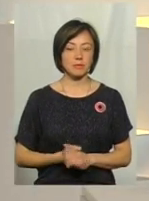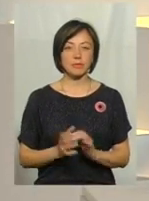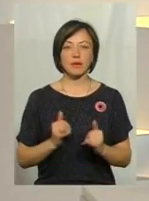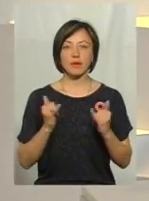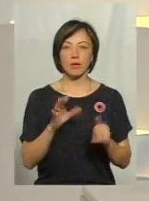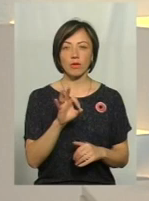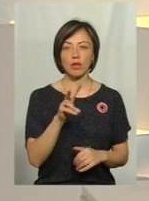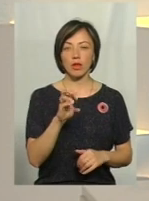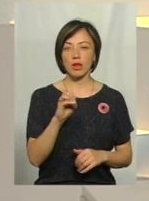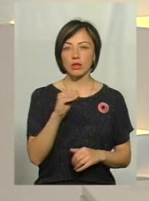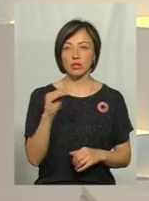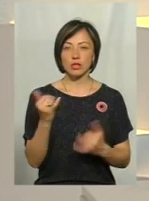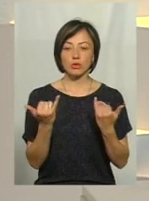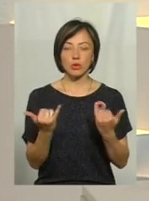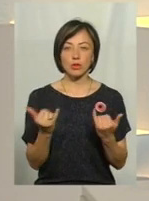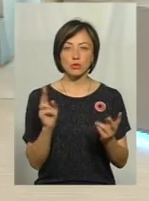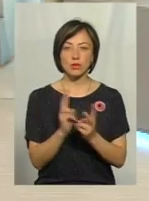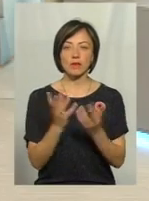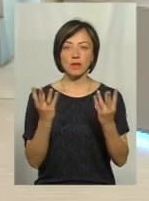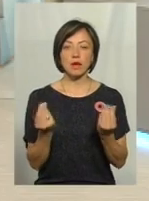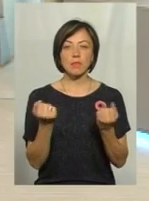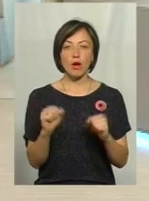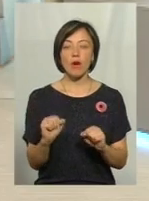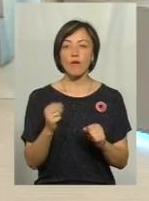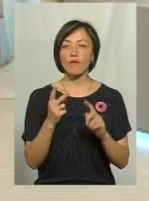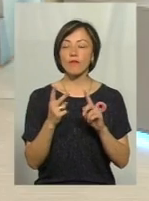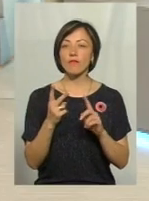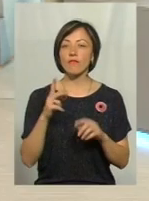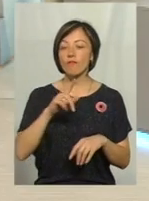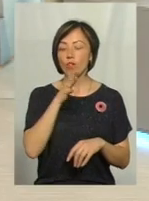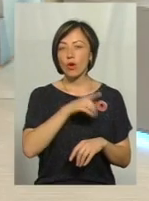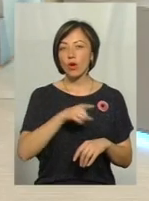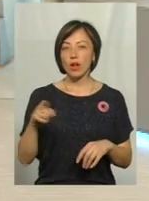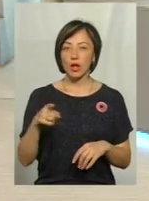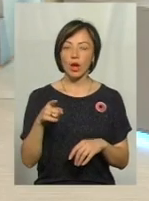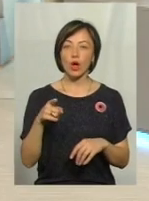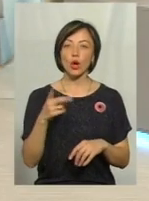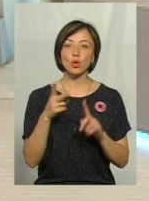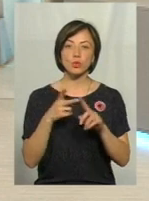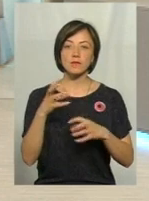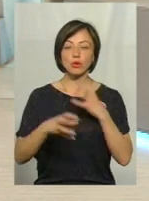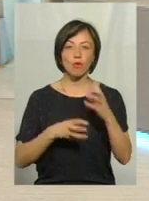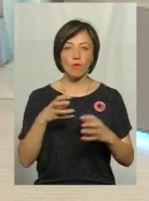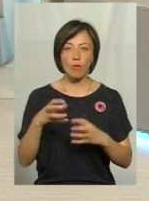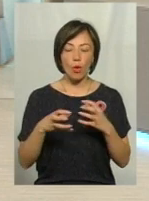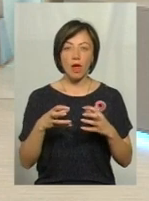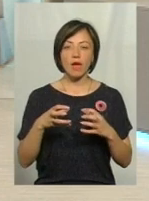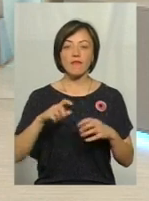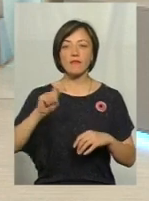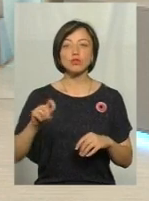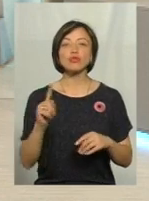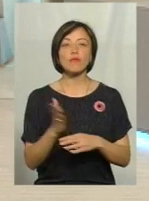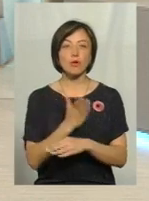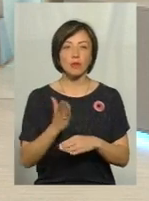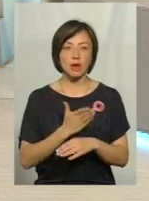зустрічаємося сьогодні у День перемоги. А от в роки Другої світової, що виробляли підприємства нашої області? Ну, слідую